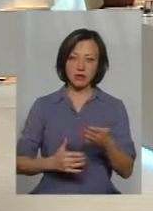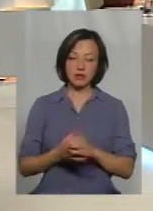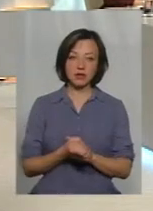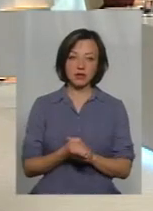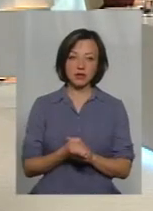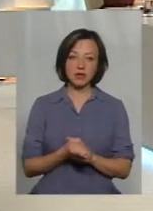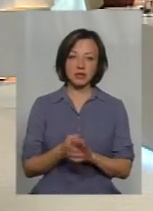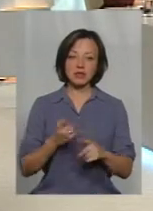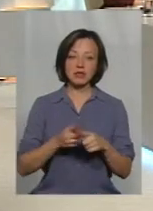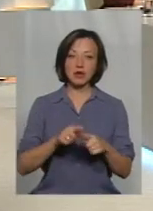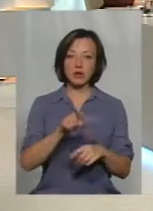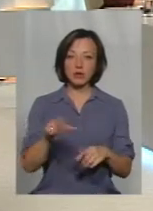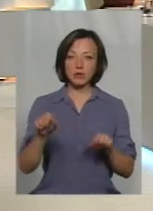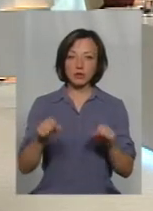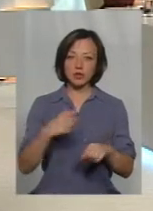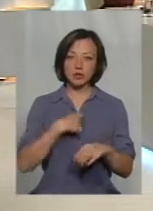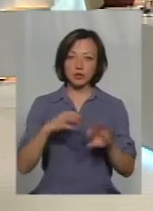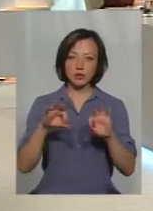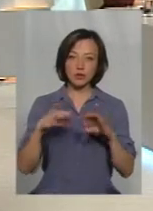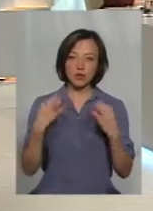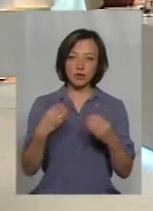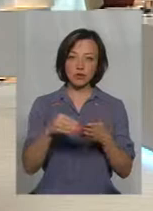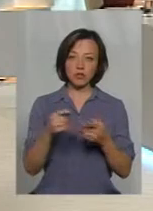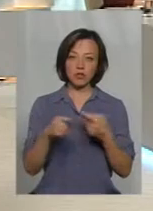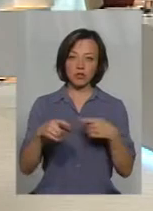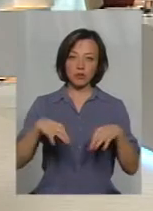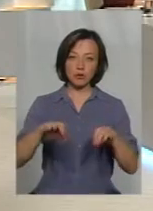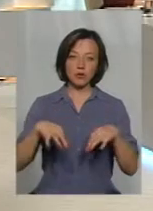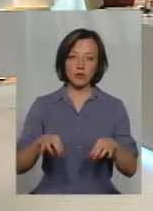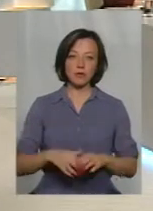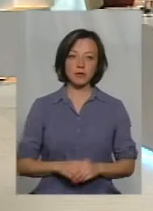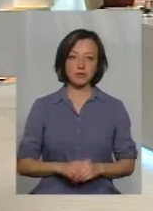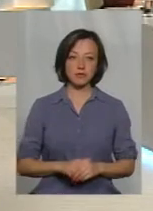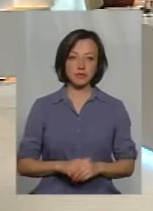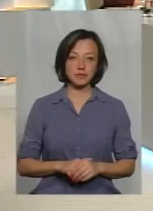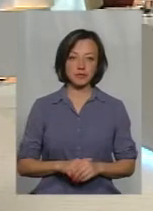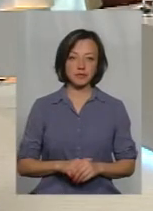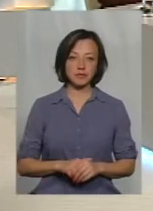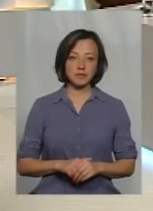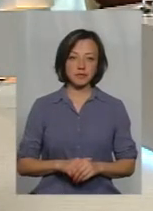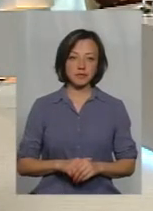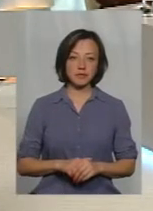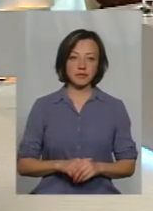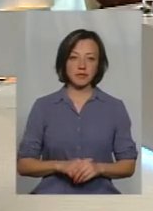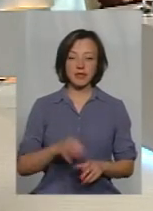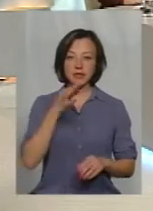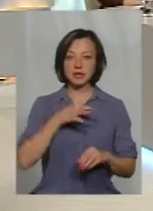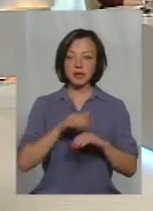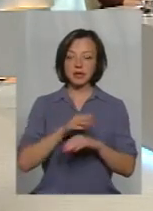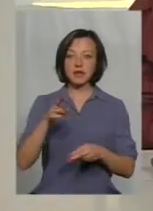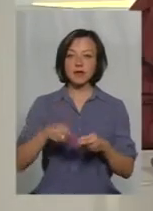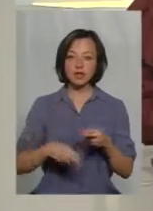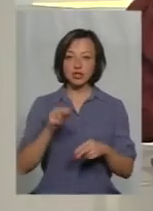Але я думаю, що це люди, які можуть собі дозволити, купити інші автомобілі. Не можу сказати. І скажіть, будь ласка, на